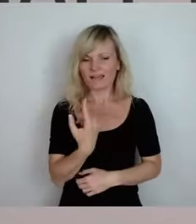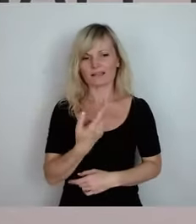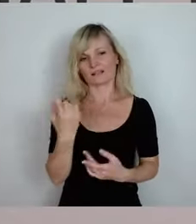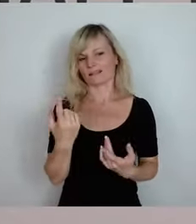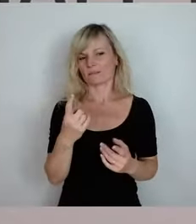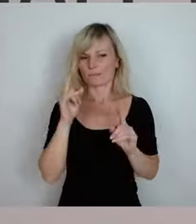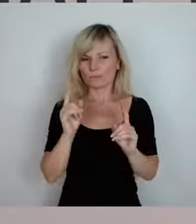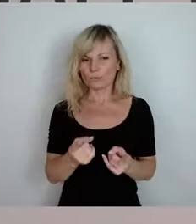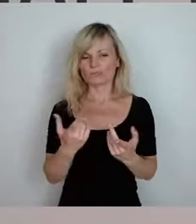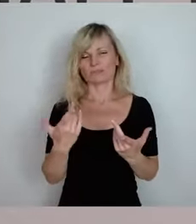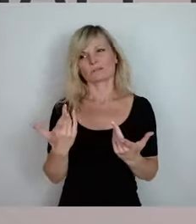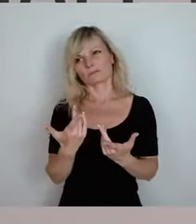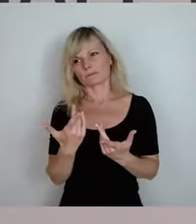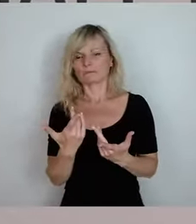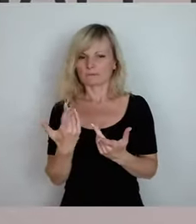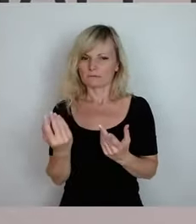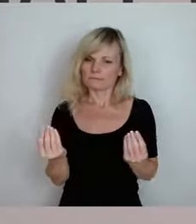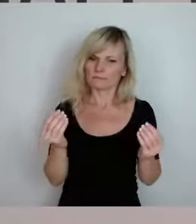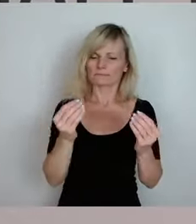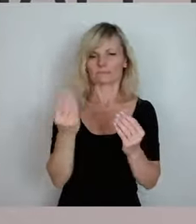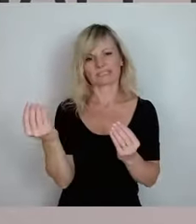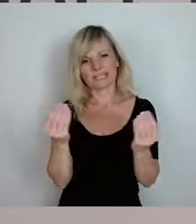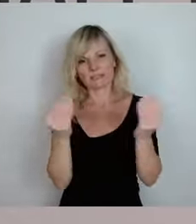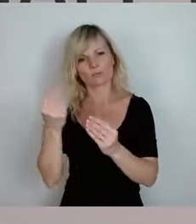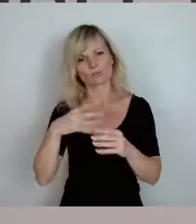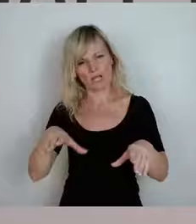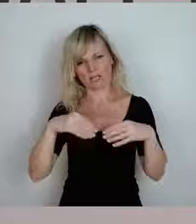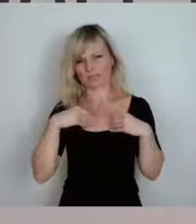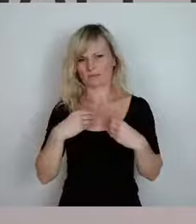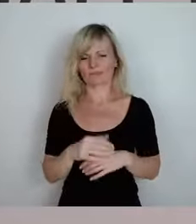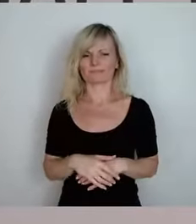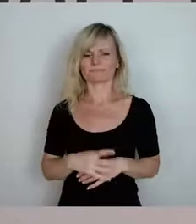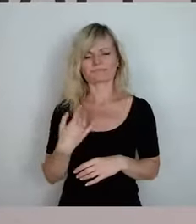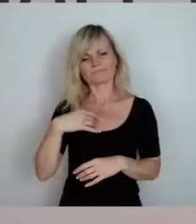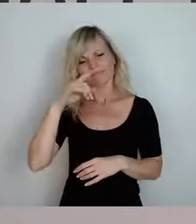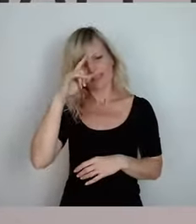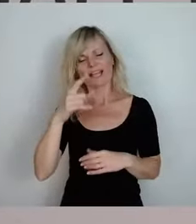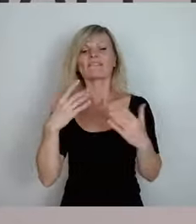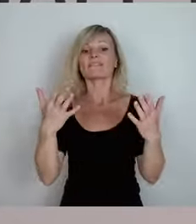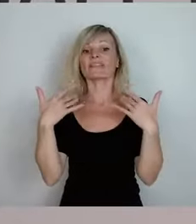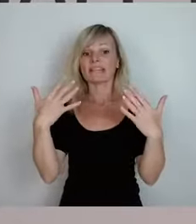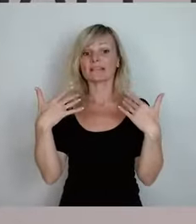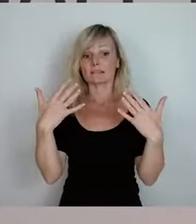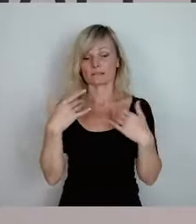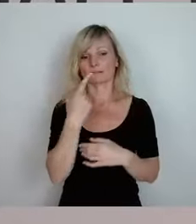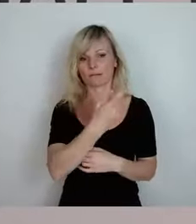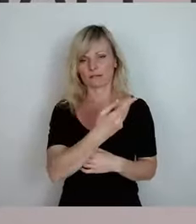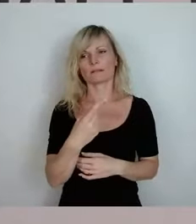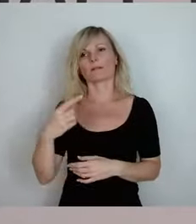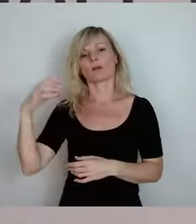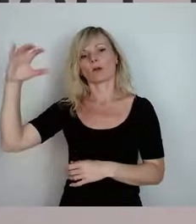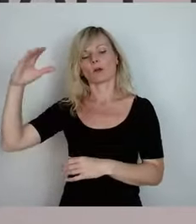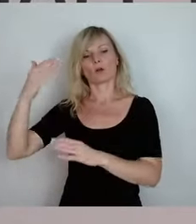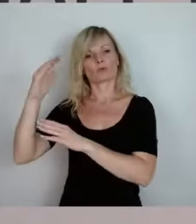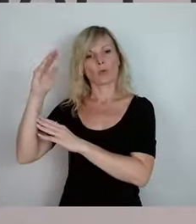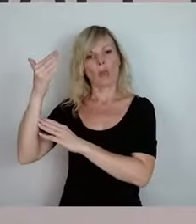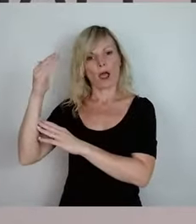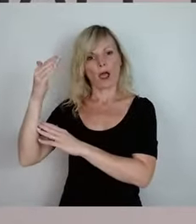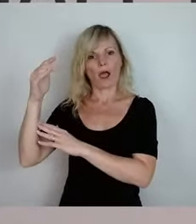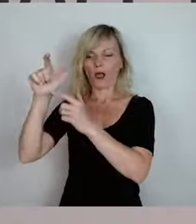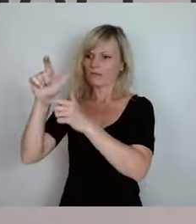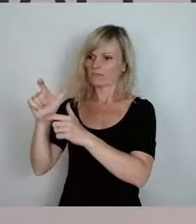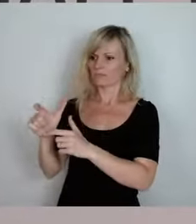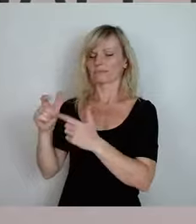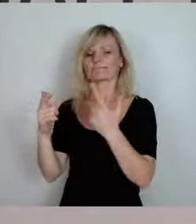leisten. Und da finde ich auch, Wind ist immer noch im Vergleich auch zu Solar, hat eine relativ